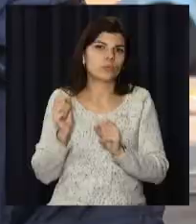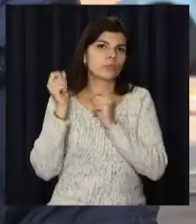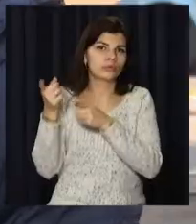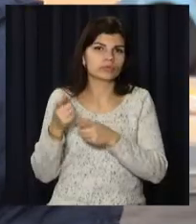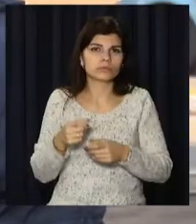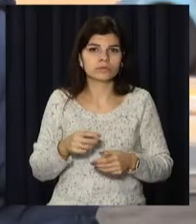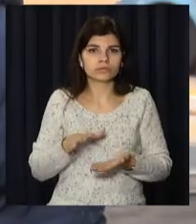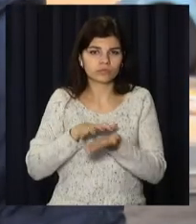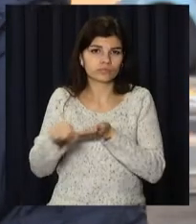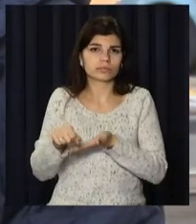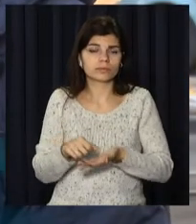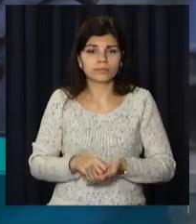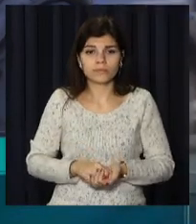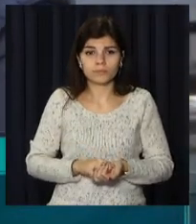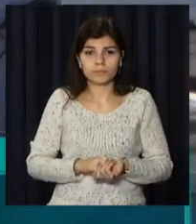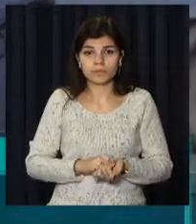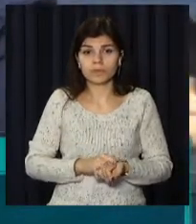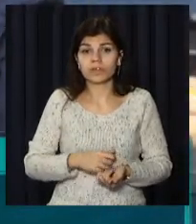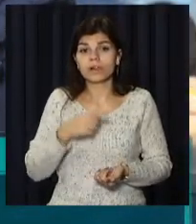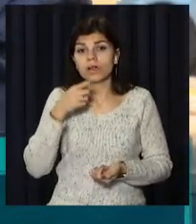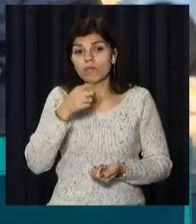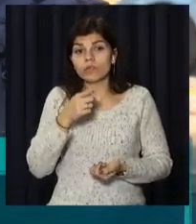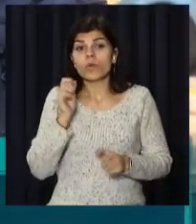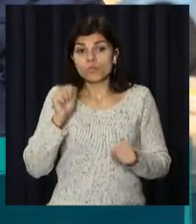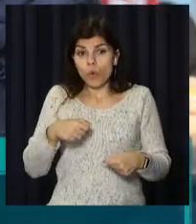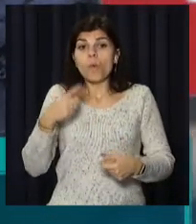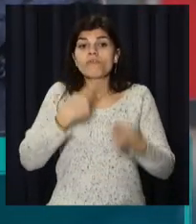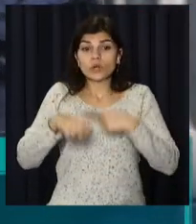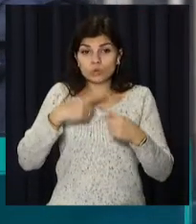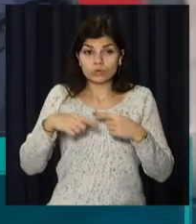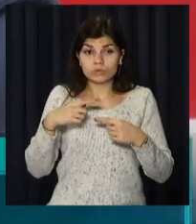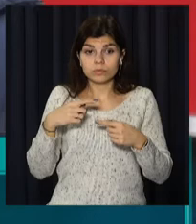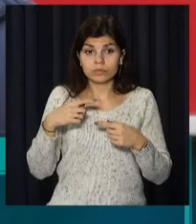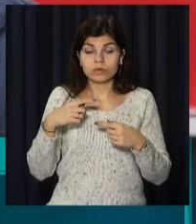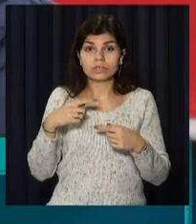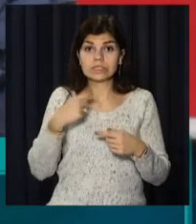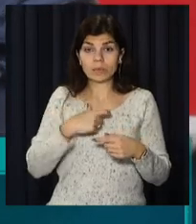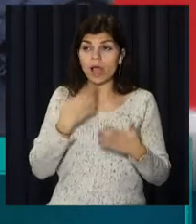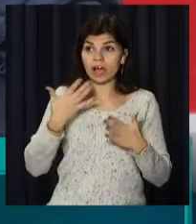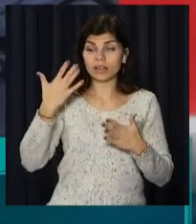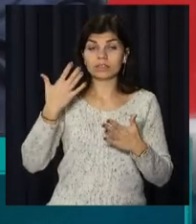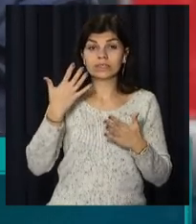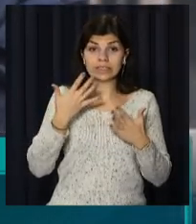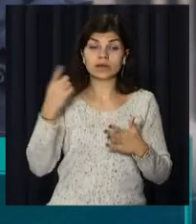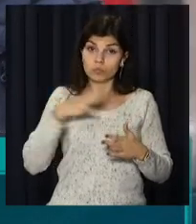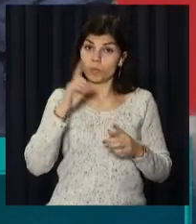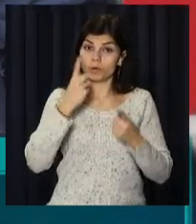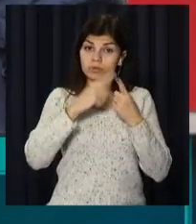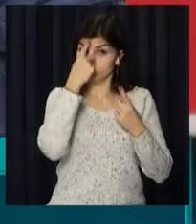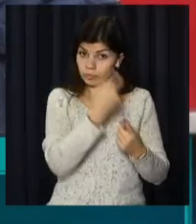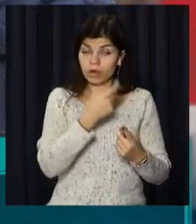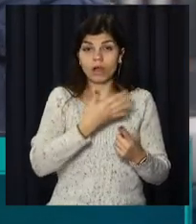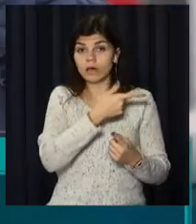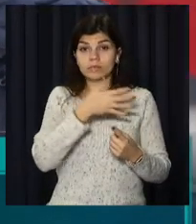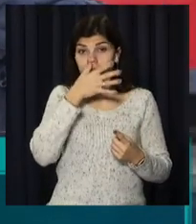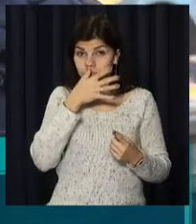Вони можуть їх потім повернути собі назад, сплативши певні штрафні санкції, але їх обчислює